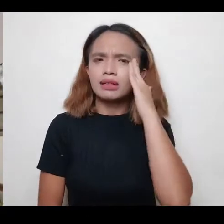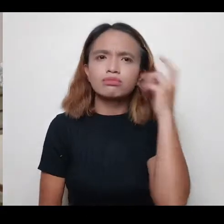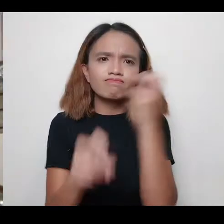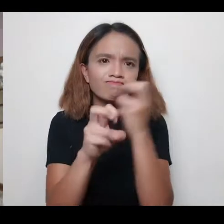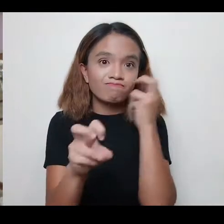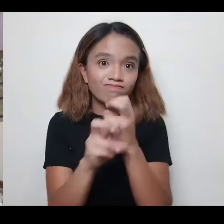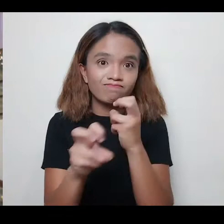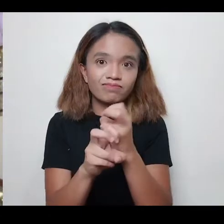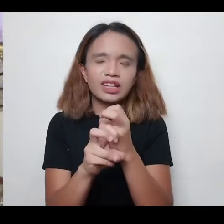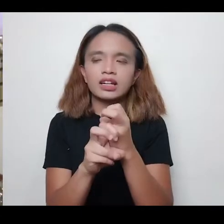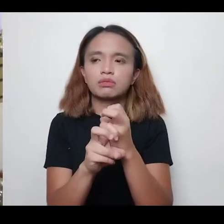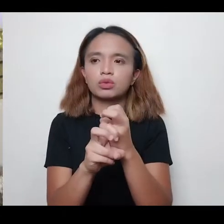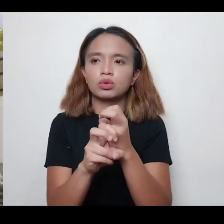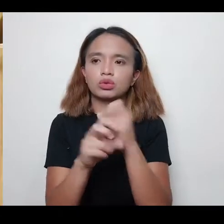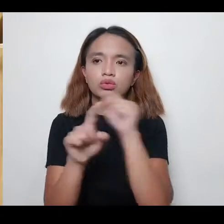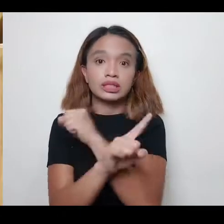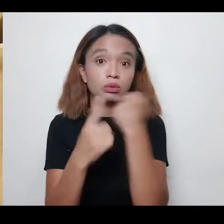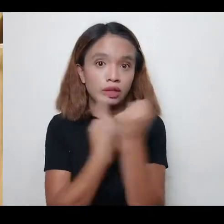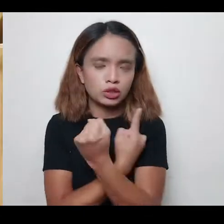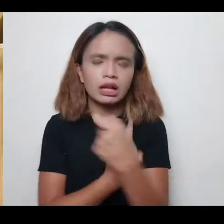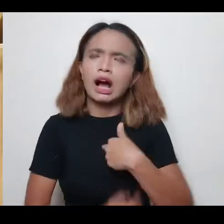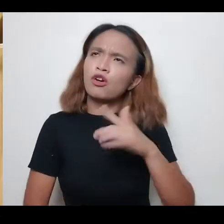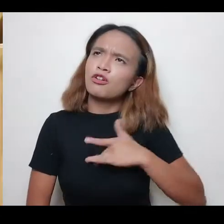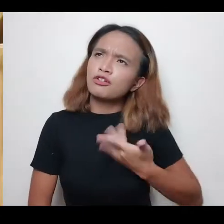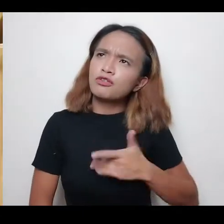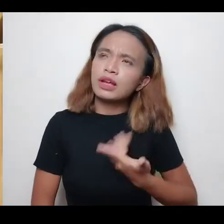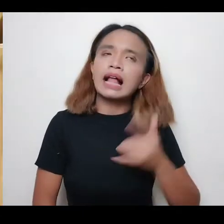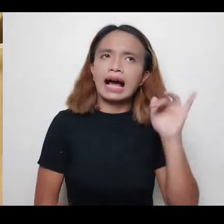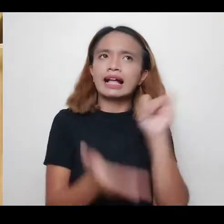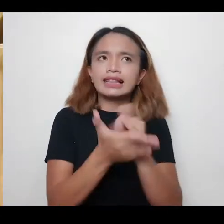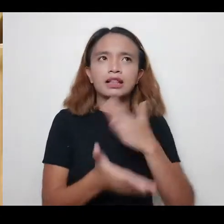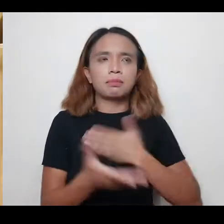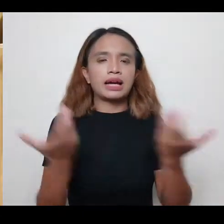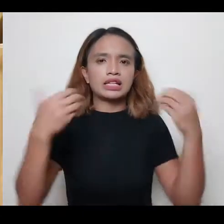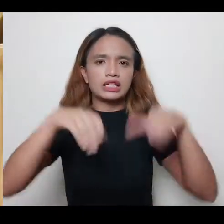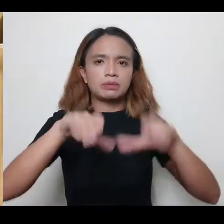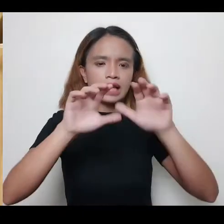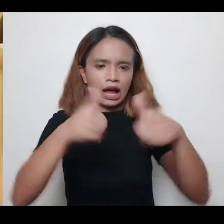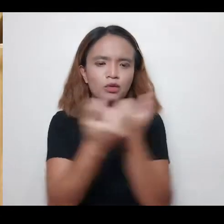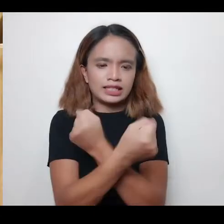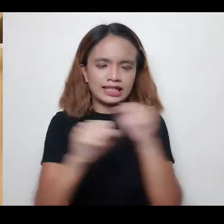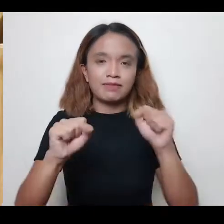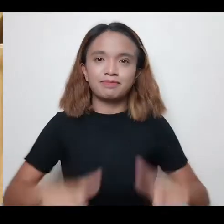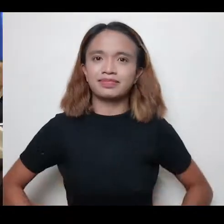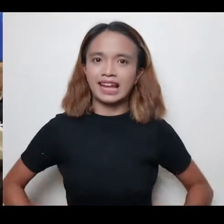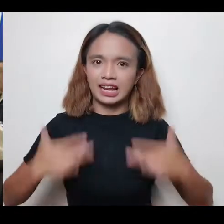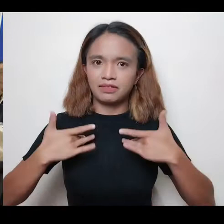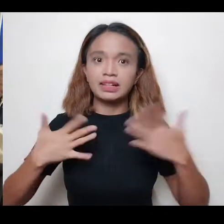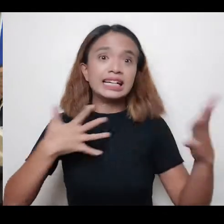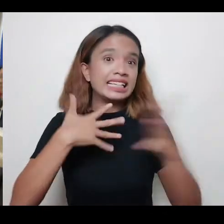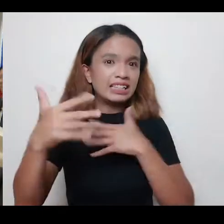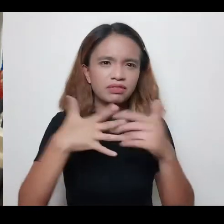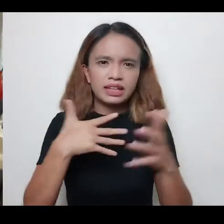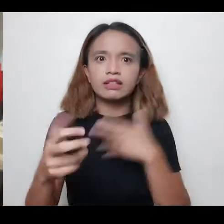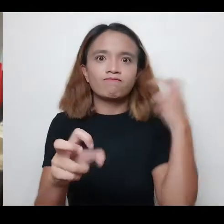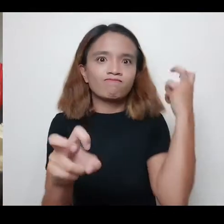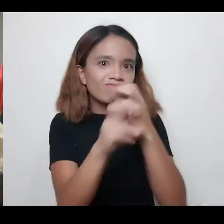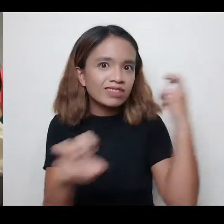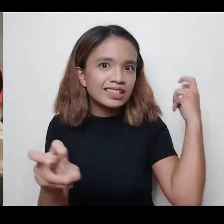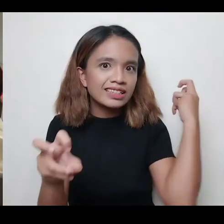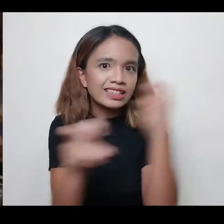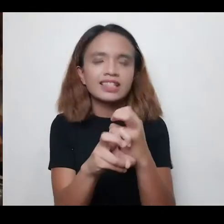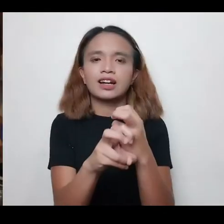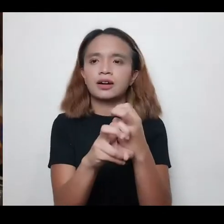kahit alam ko napakahirap nung environment, pakiramdam ko, pagkakataon ko yun para magsalba ng buhay. Kahit masyadong